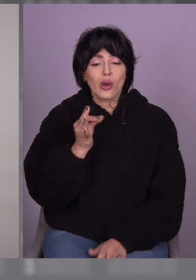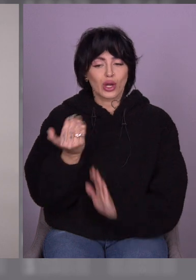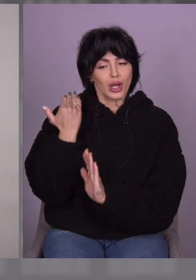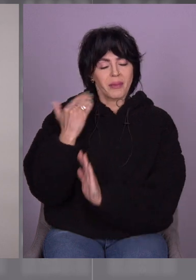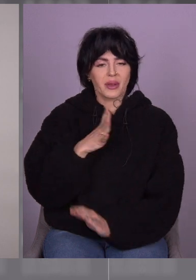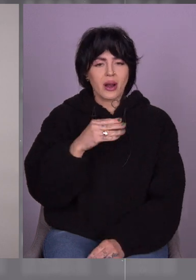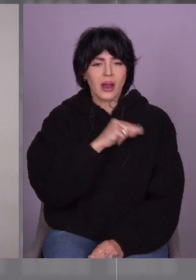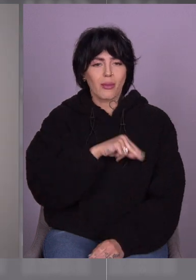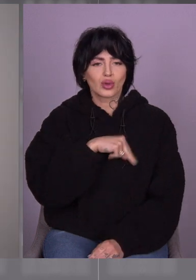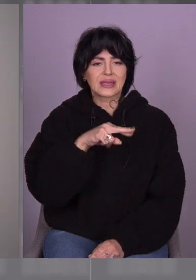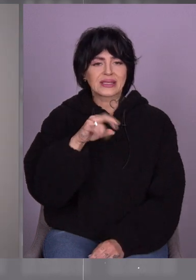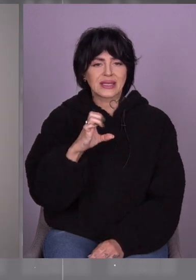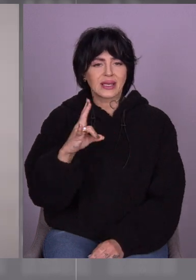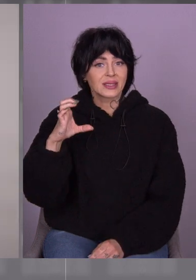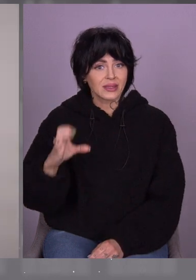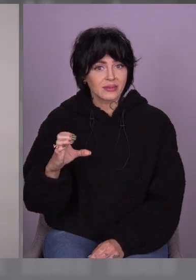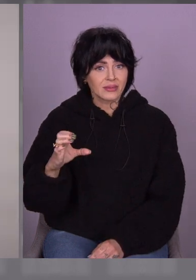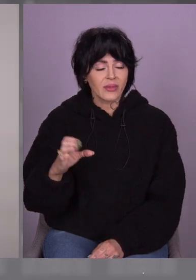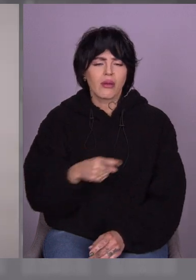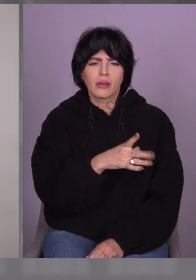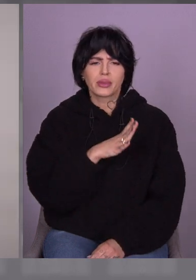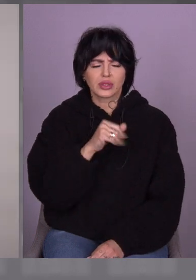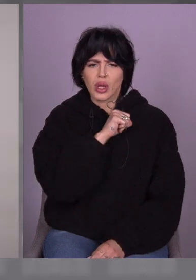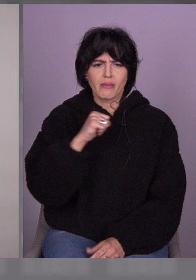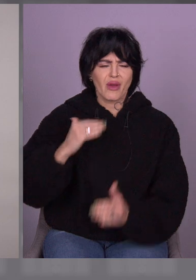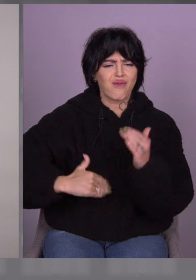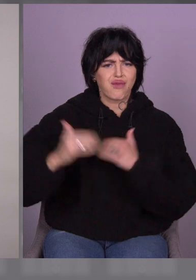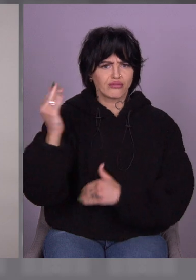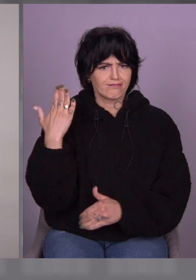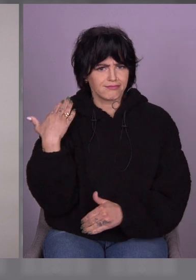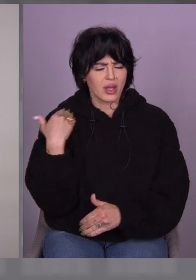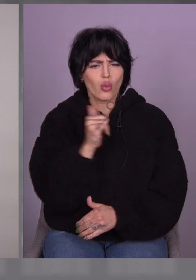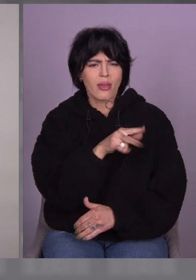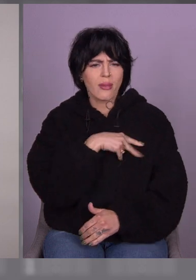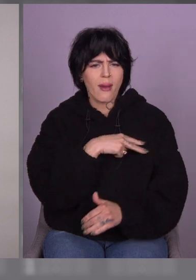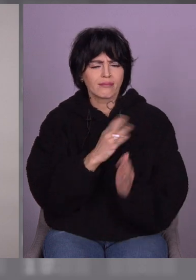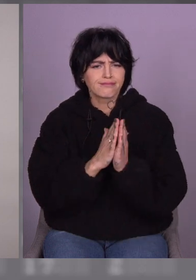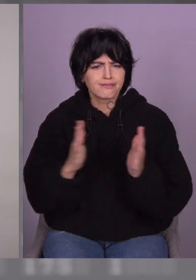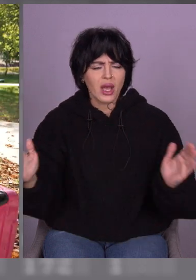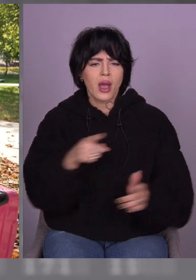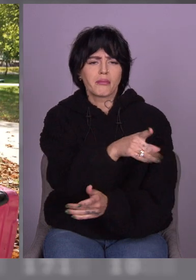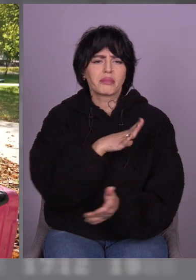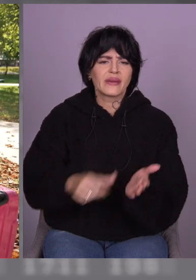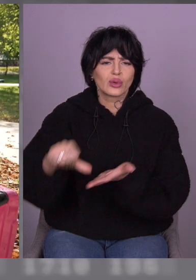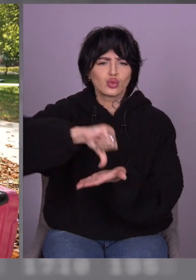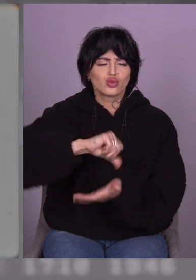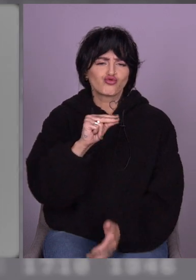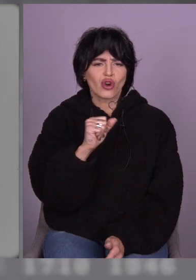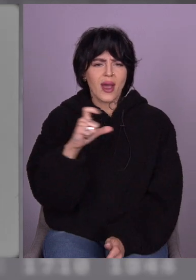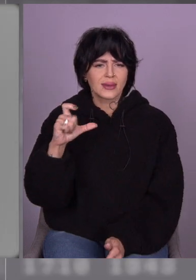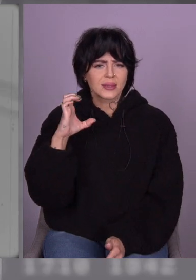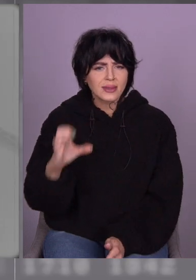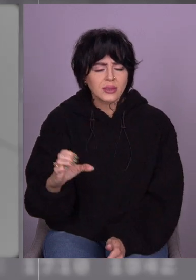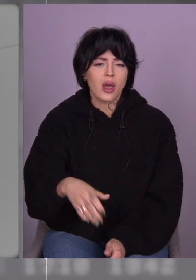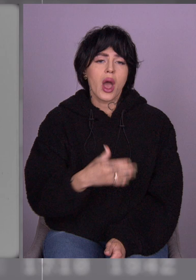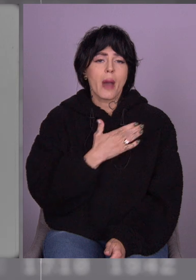ДСНС і був полковником. В нього є дуже багато нагород. Він також ліквідатор ЧС. А мама? А мама